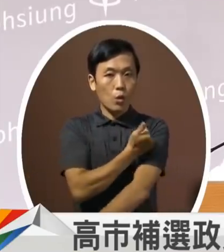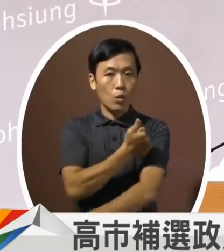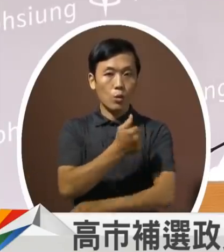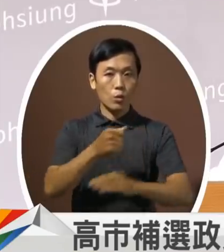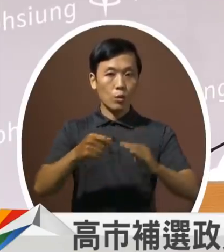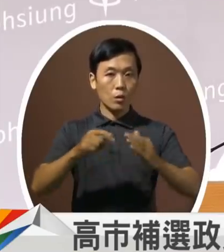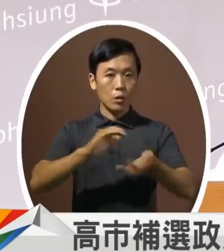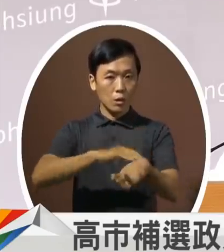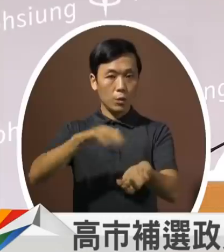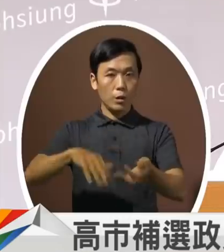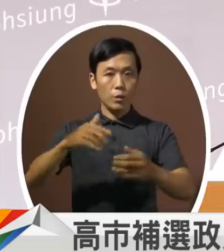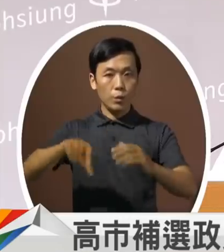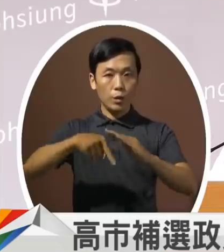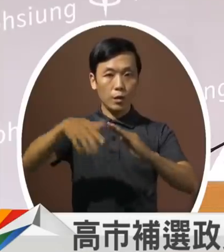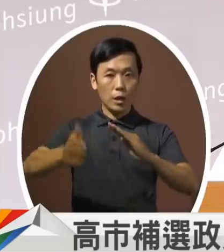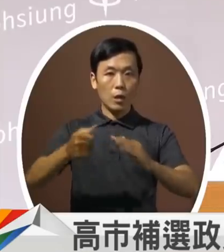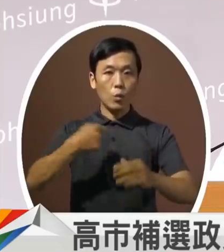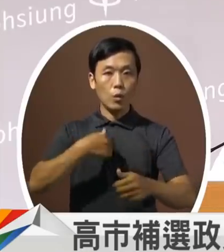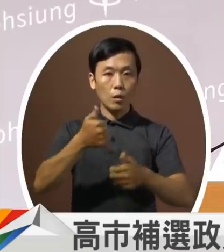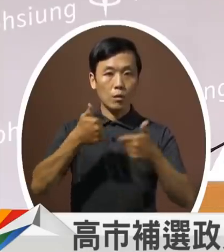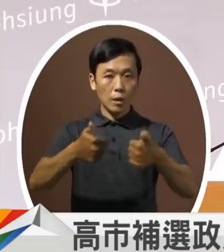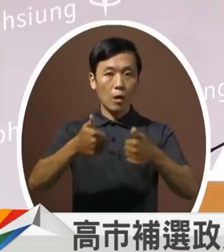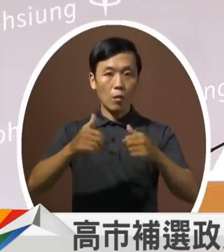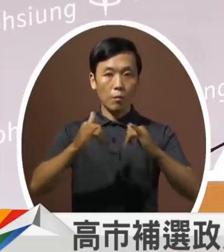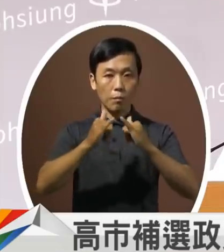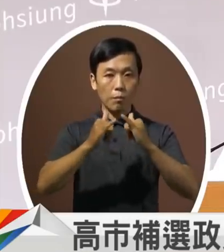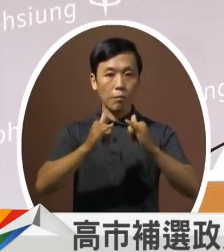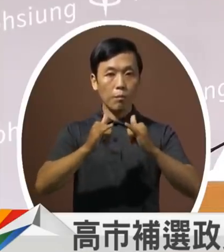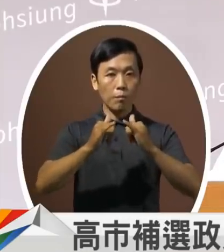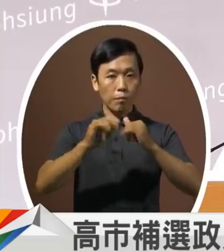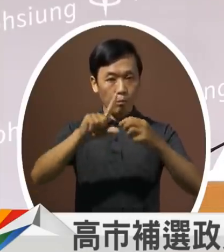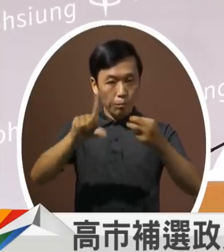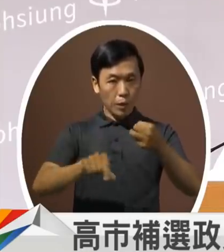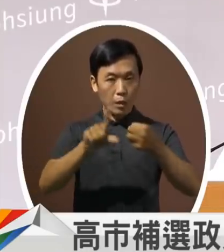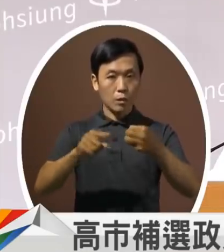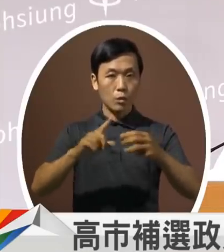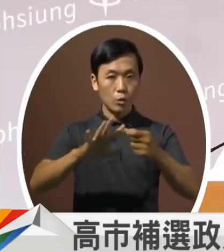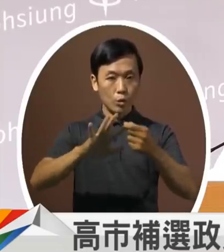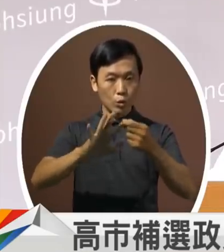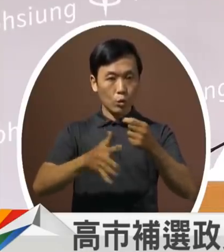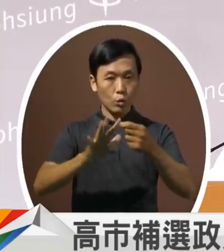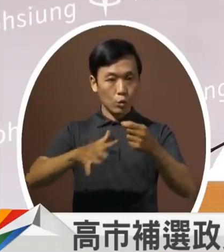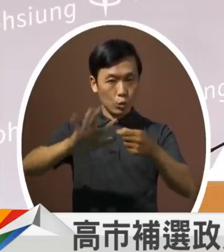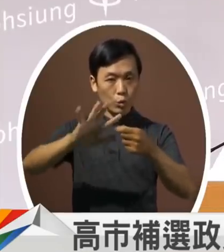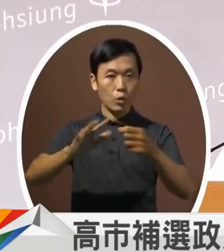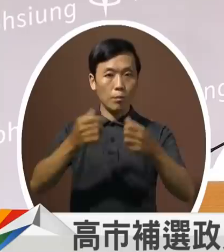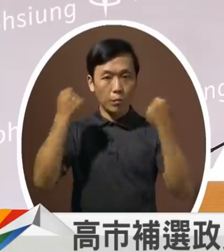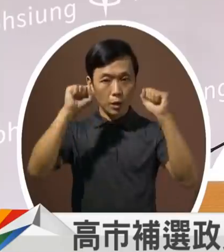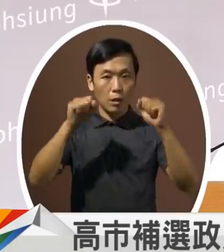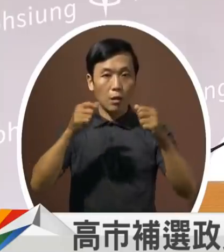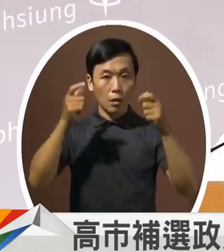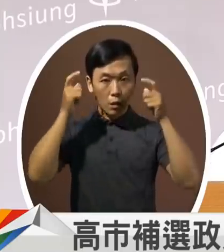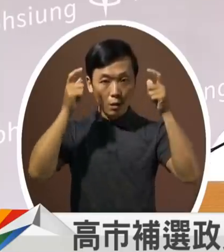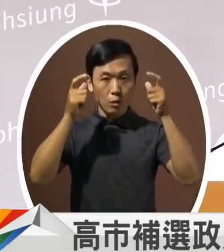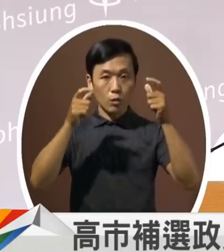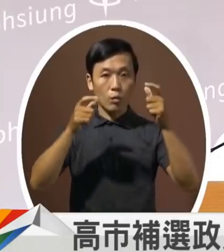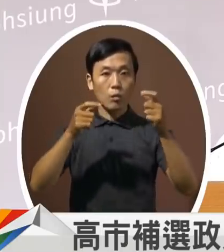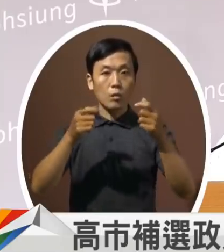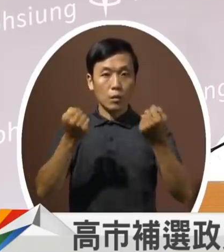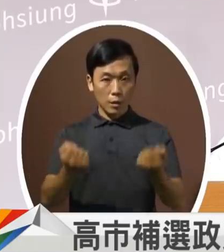毕业胜工医院可以说是在我们高雄也是经过认证的